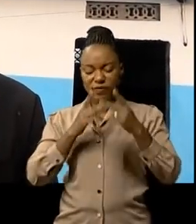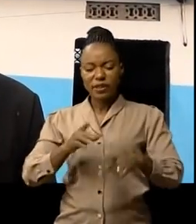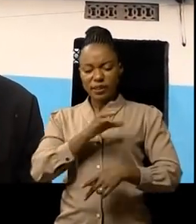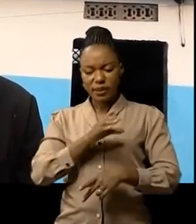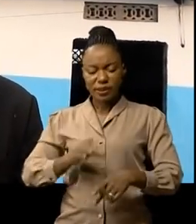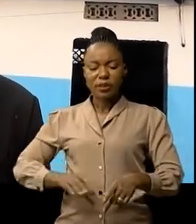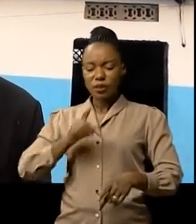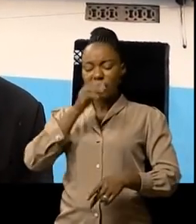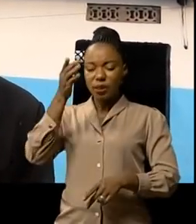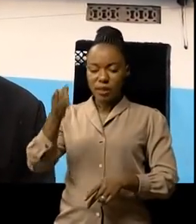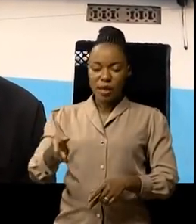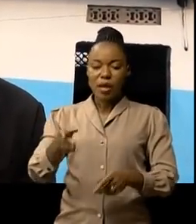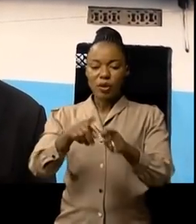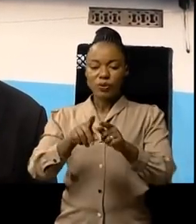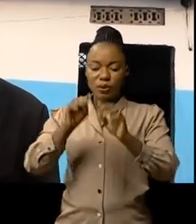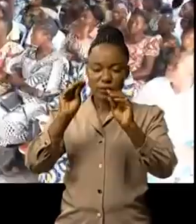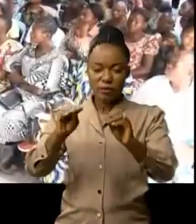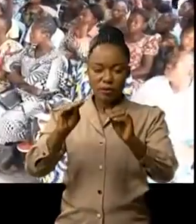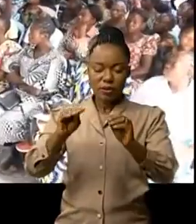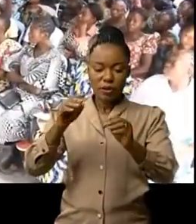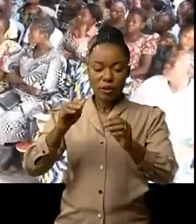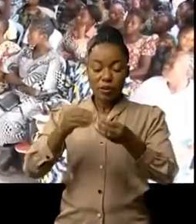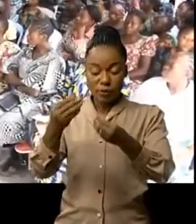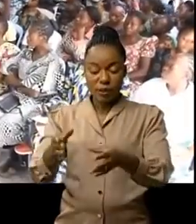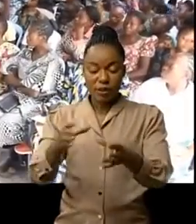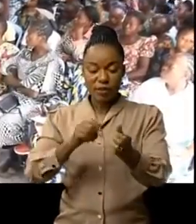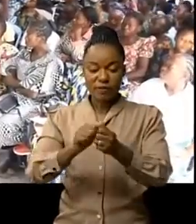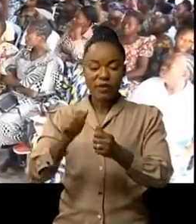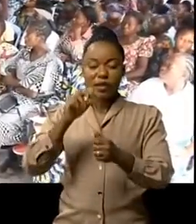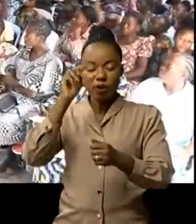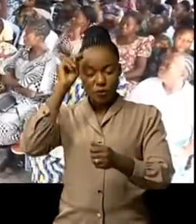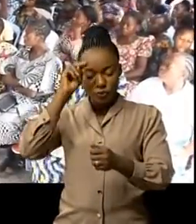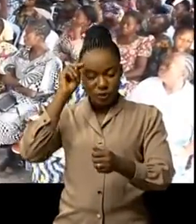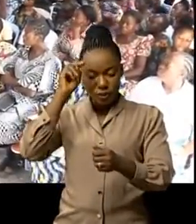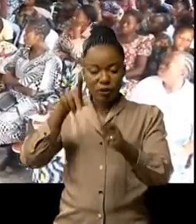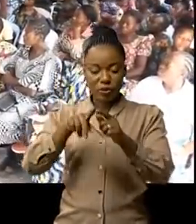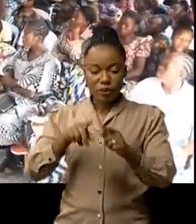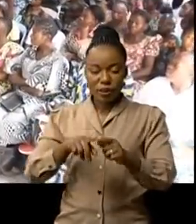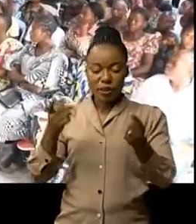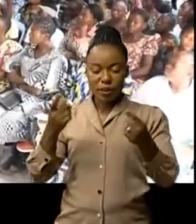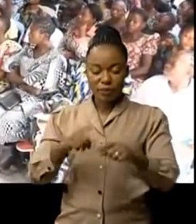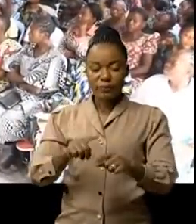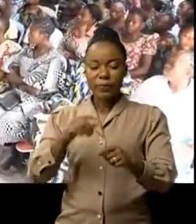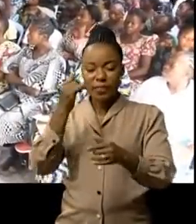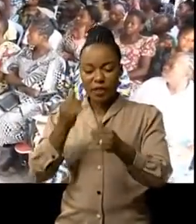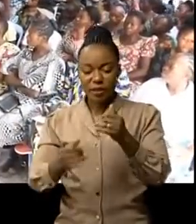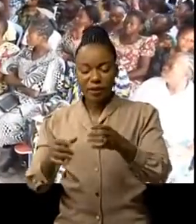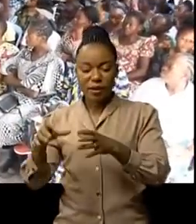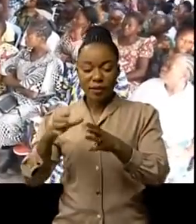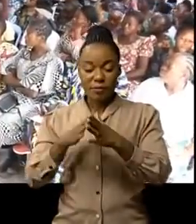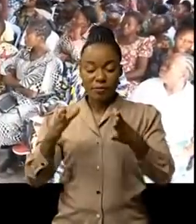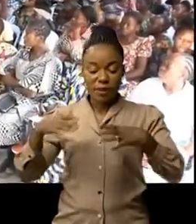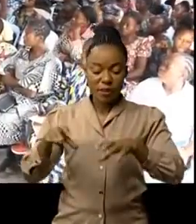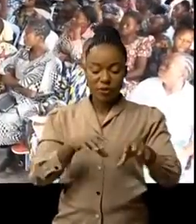enseignements sont donnés avec conscience peu avant la cérémonie de clôture et des proclamations des résultats un culte d'action des grâces